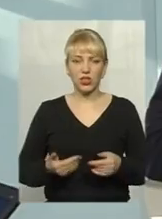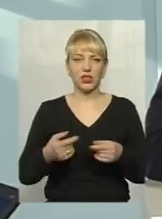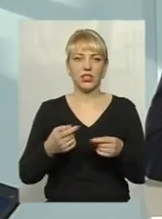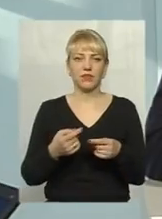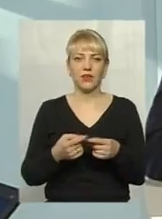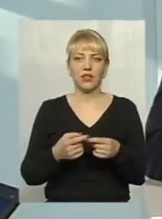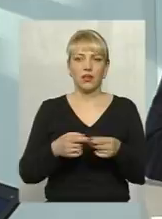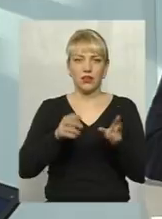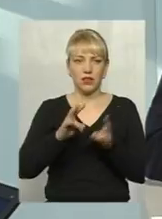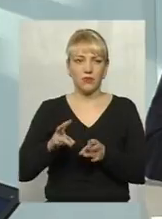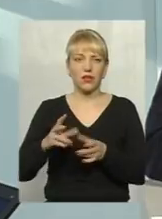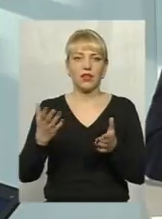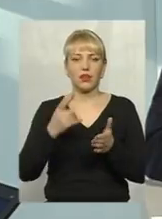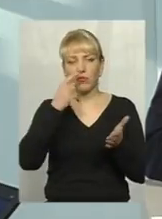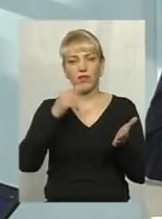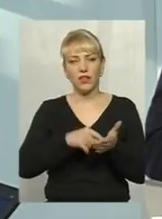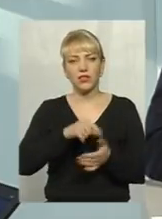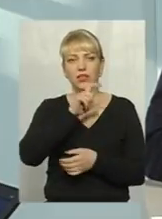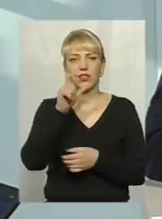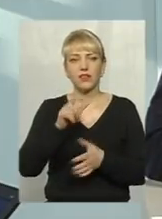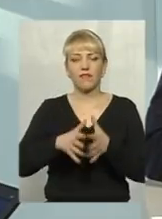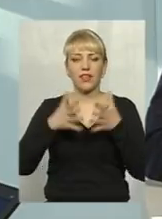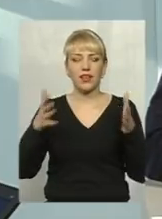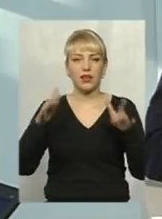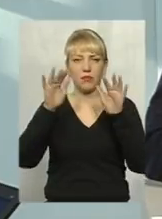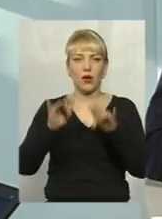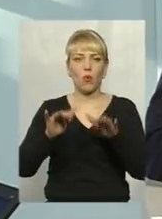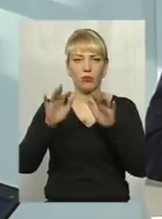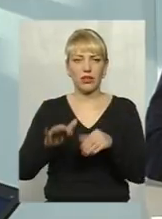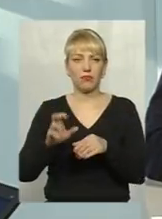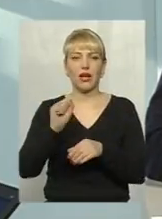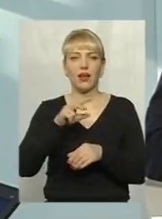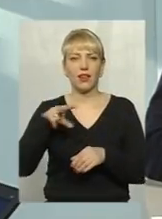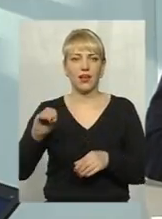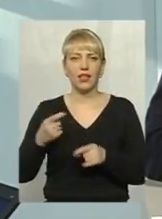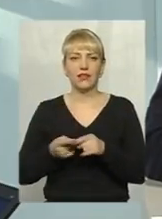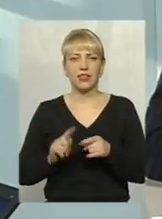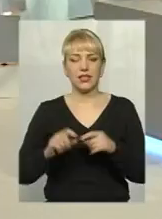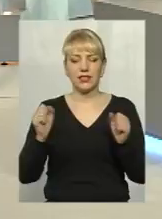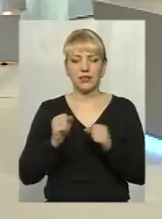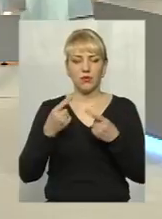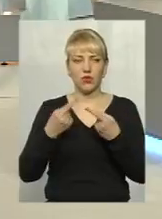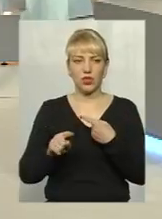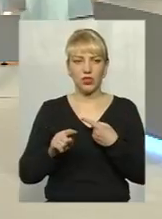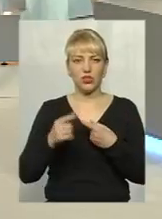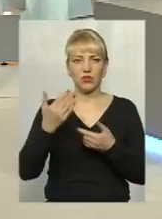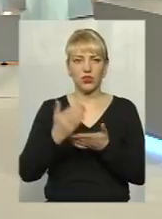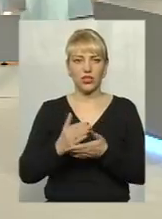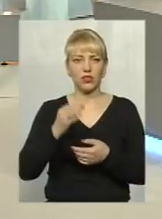великими опадами, але це вже в цій землі в нас другий такий досвід.